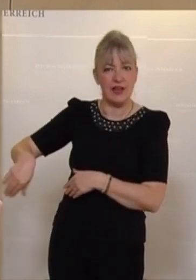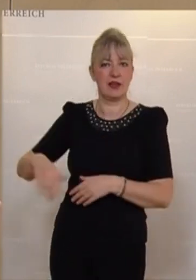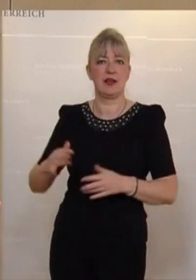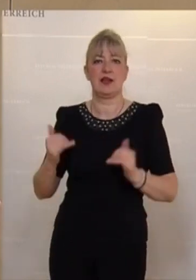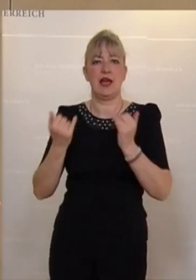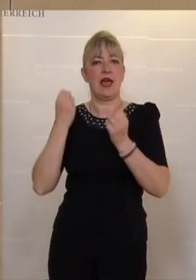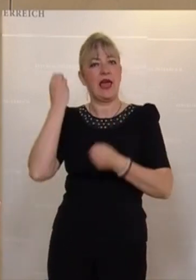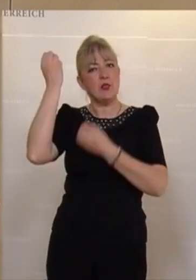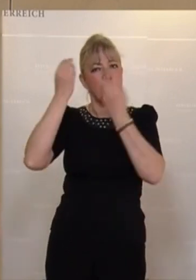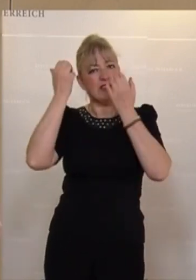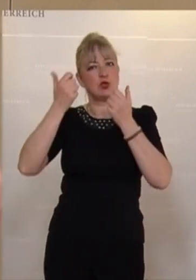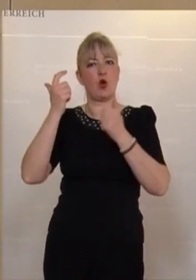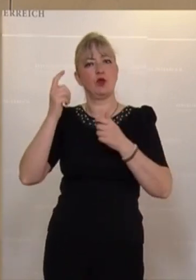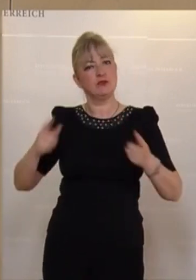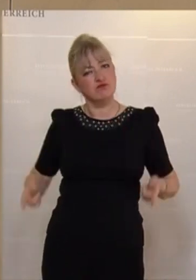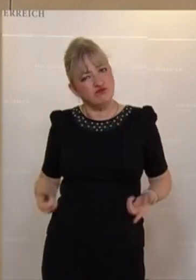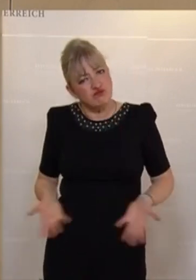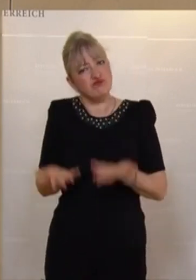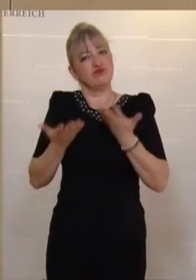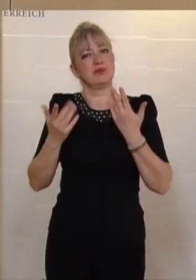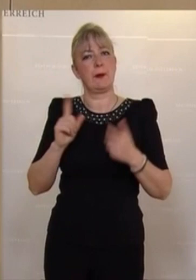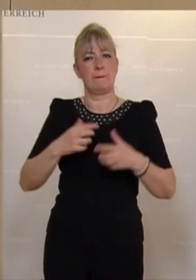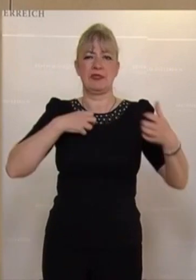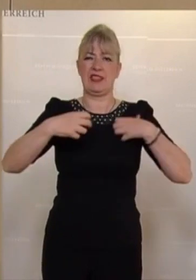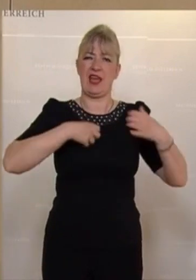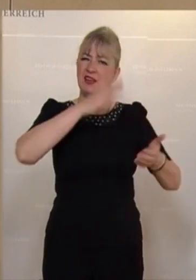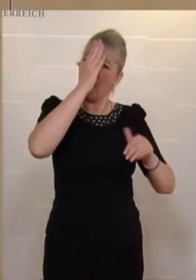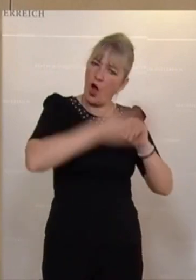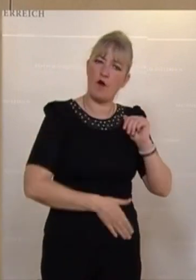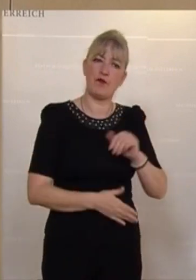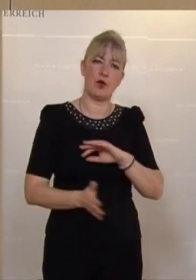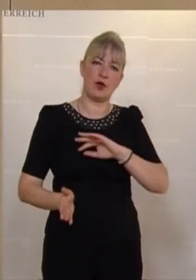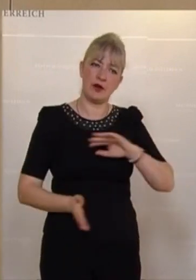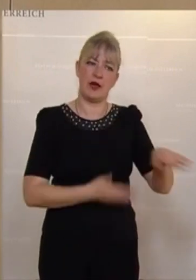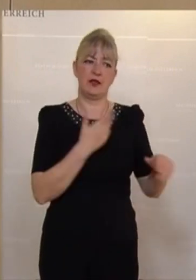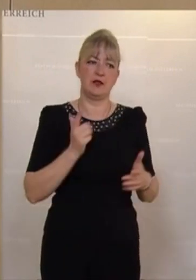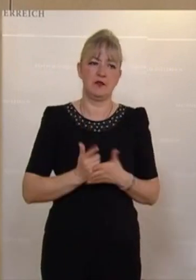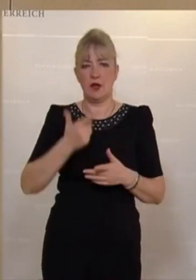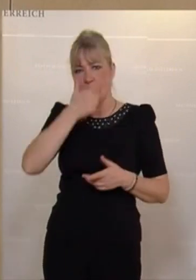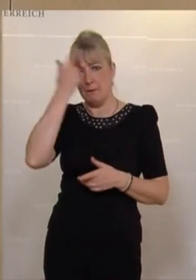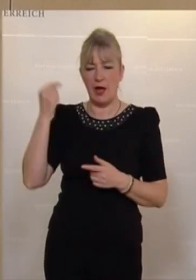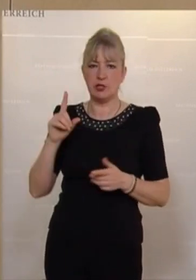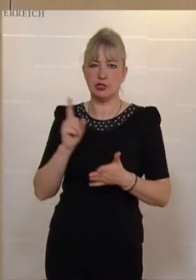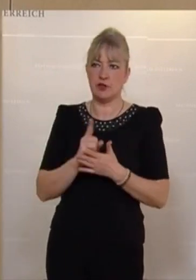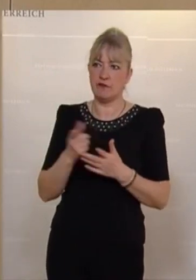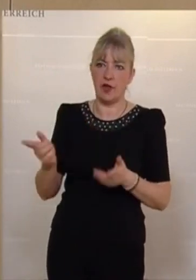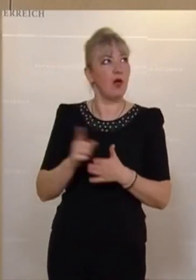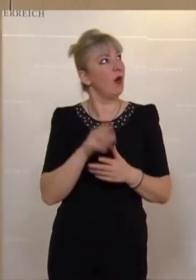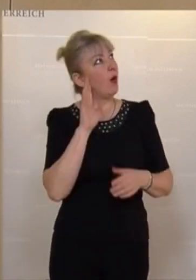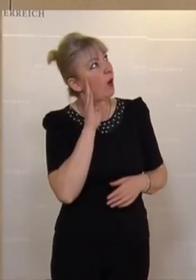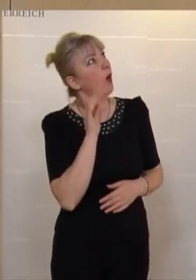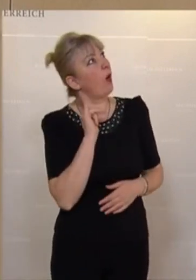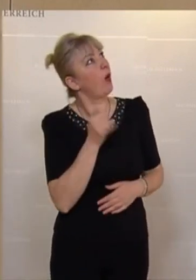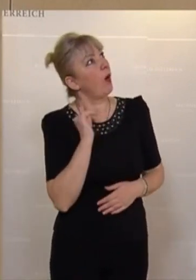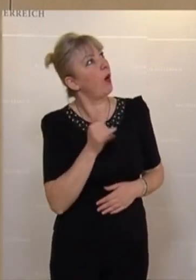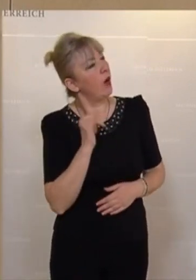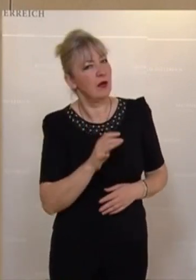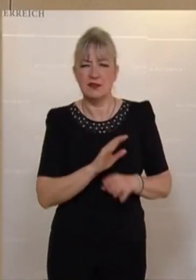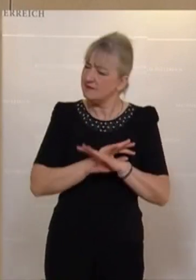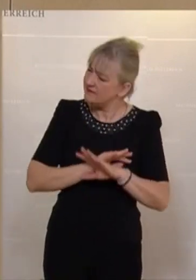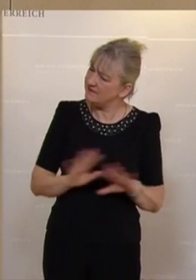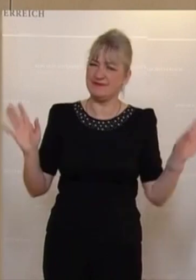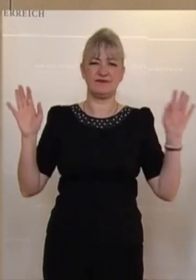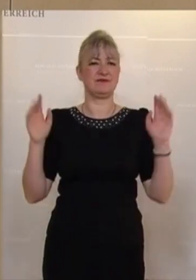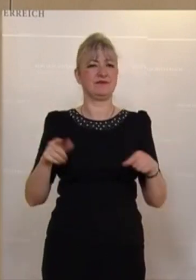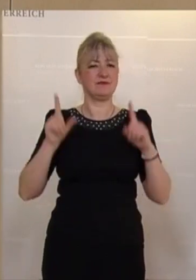den Innovations-Turbo starten und mit der Show aufhören und damit aufzuhören, die Menschen einzulullen und stattdessen endlich wirklich